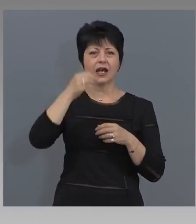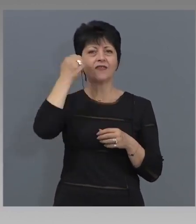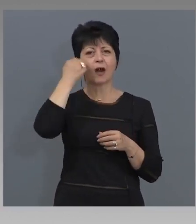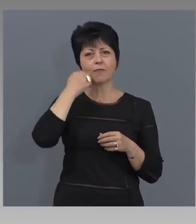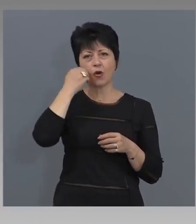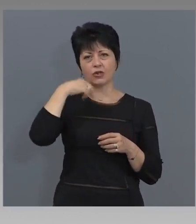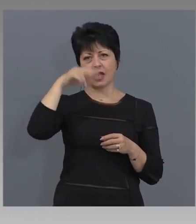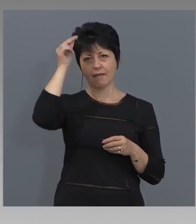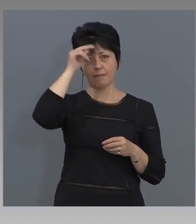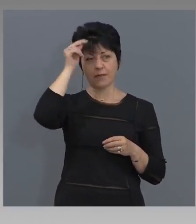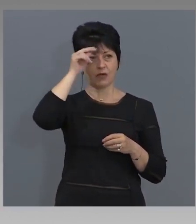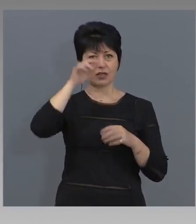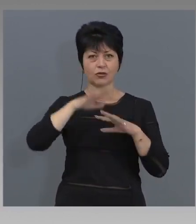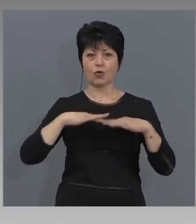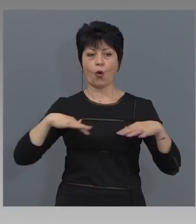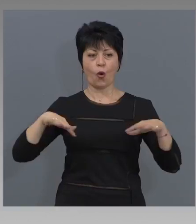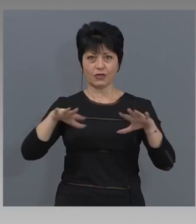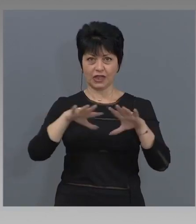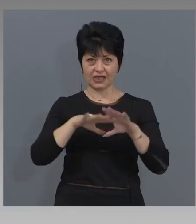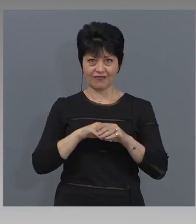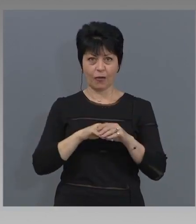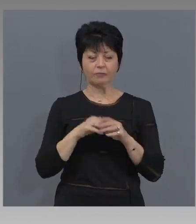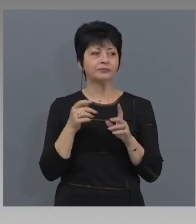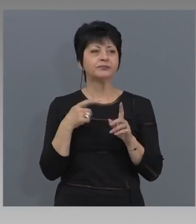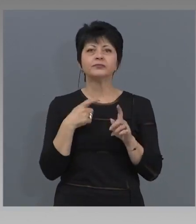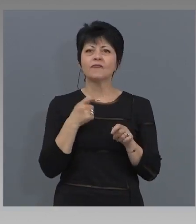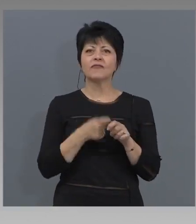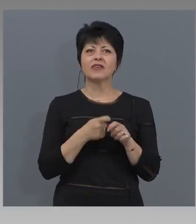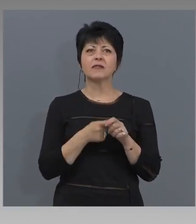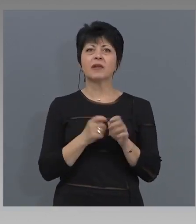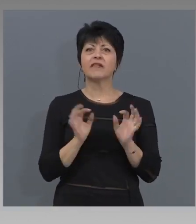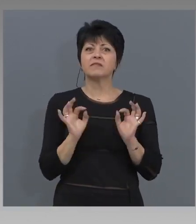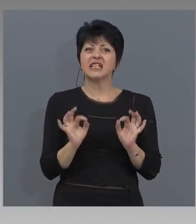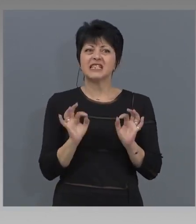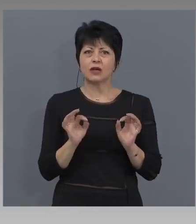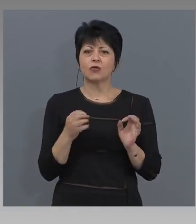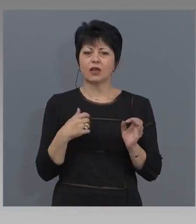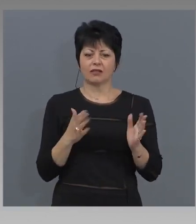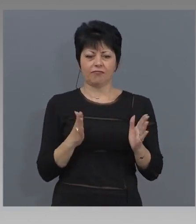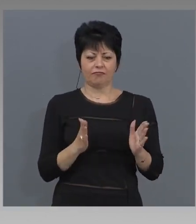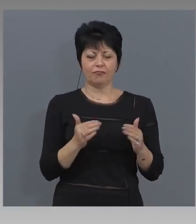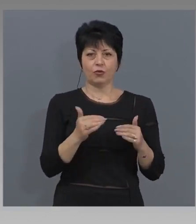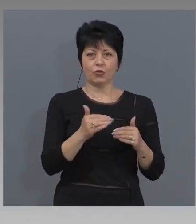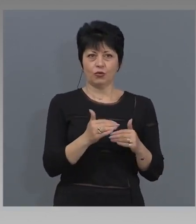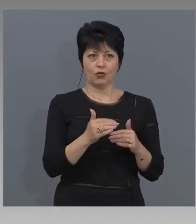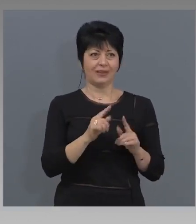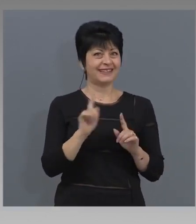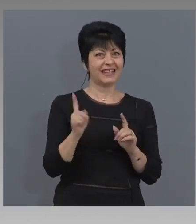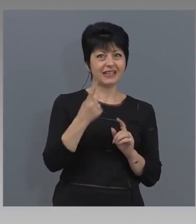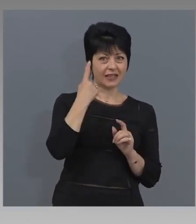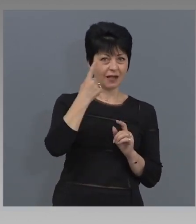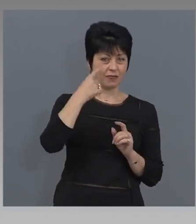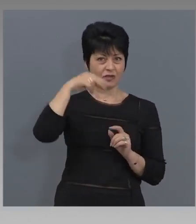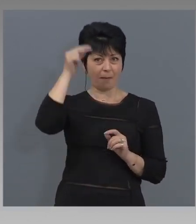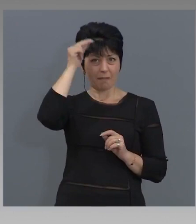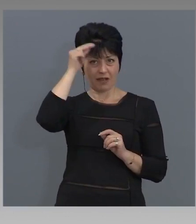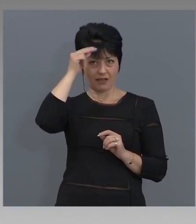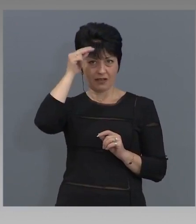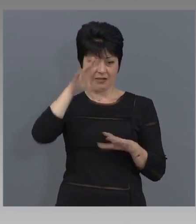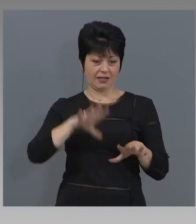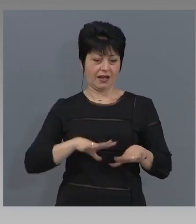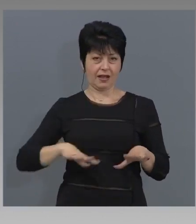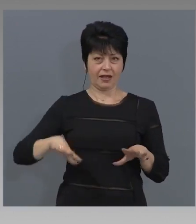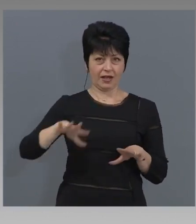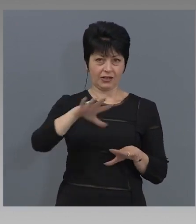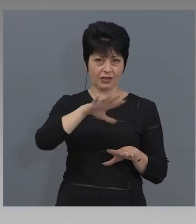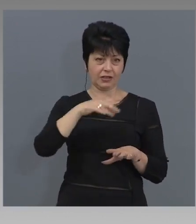общество, е да направим сигурен продукт не само за българският потребител на туристическа услуга,